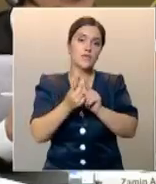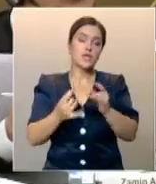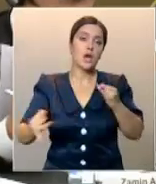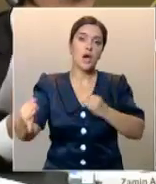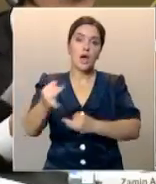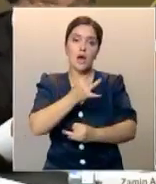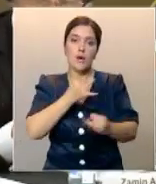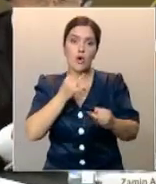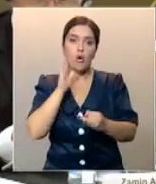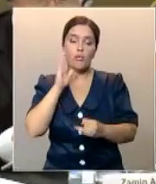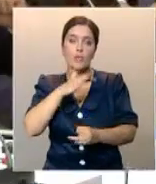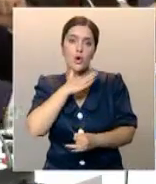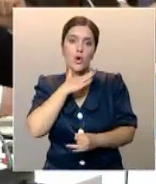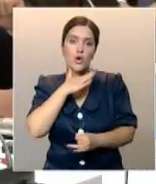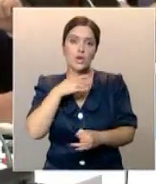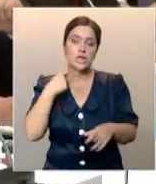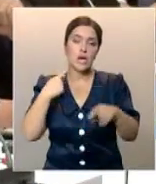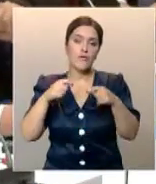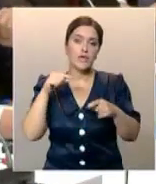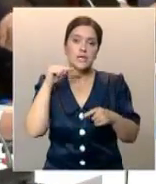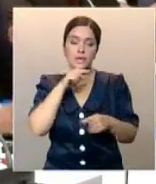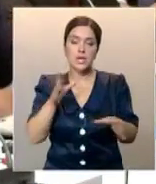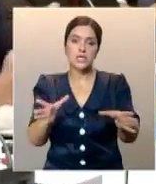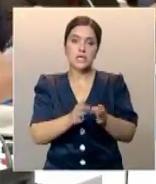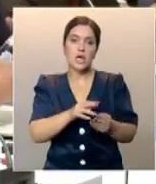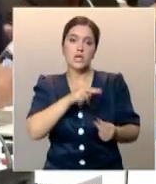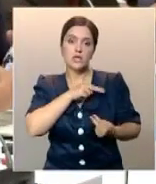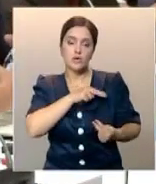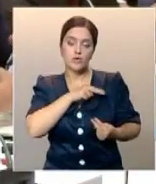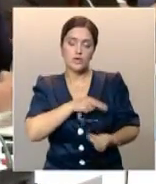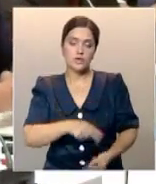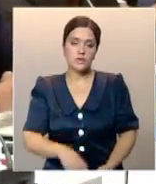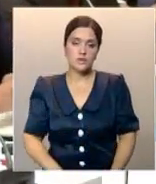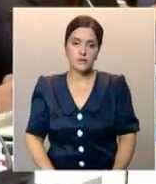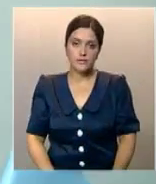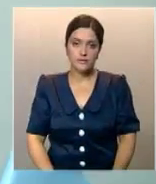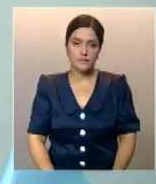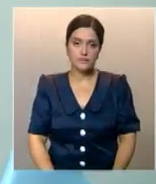стороны обсудили расширение многостороннего торгово-экономического сотрудничества.